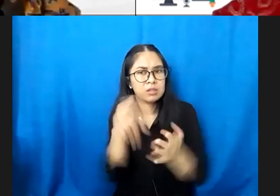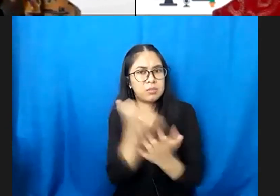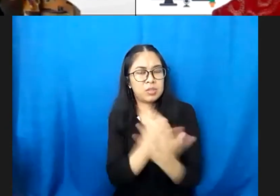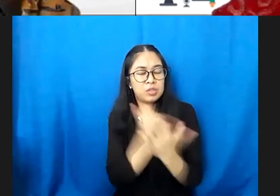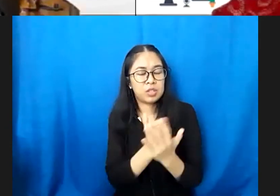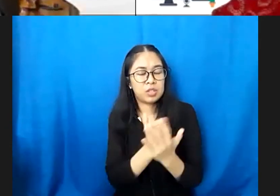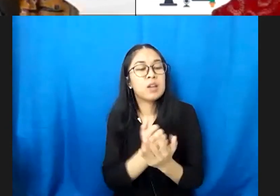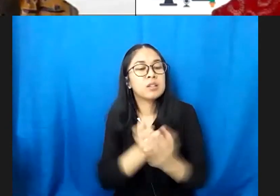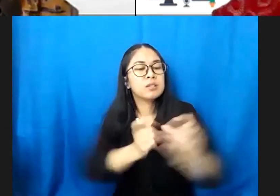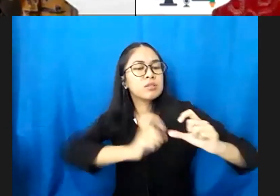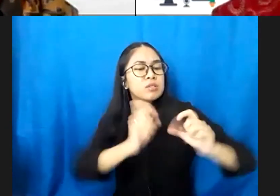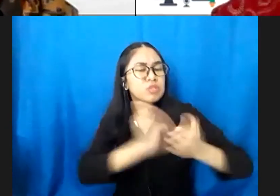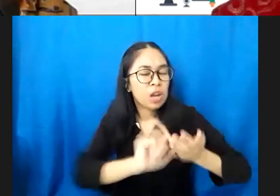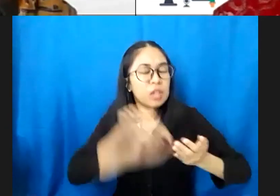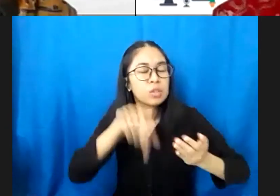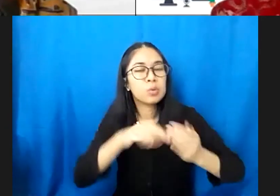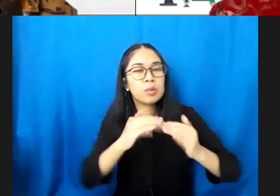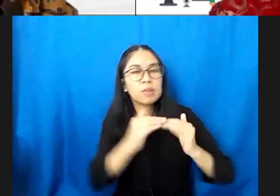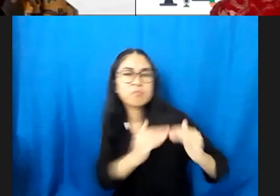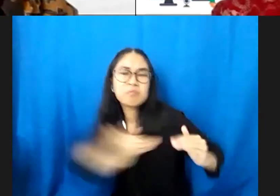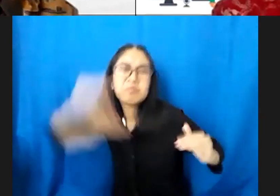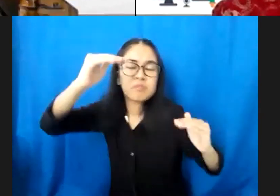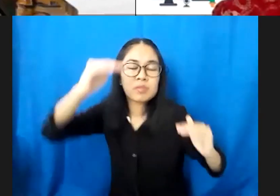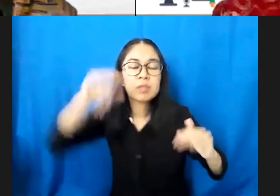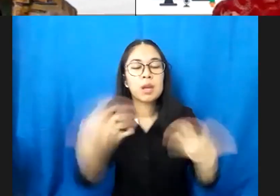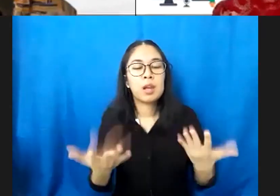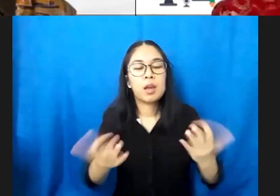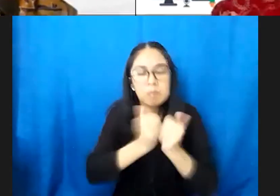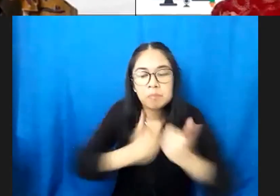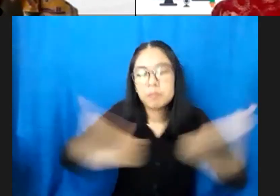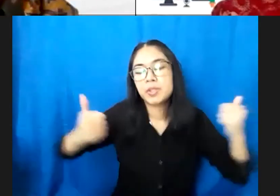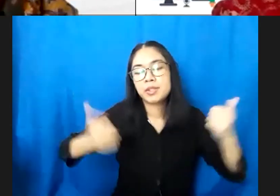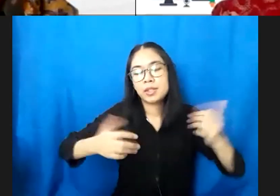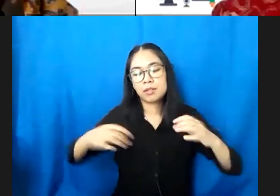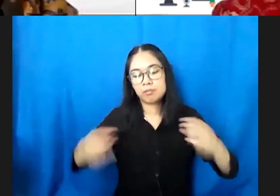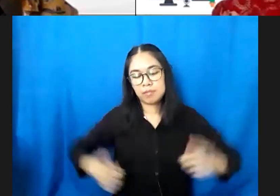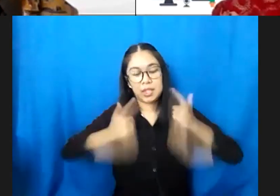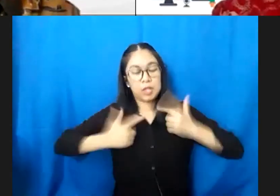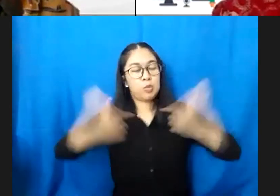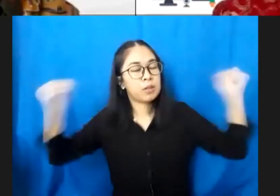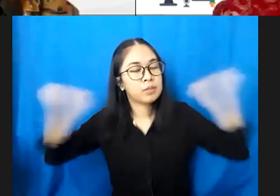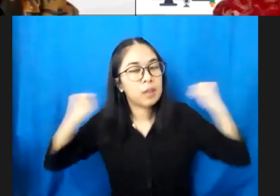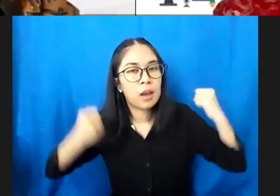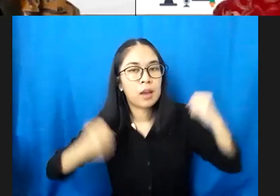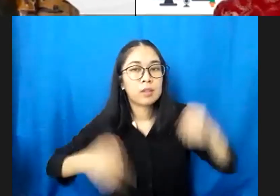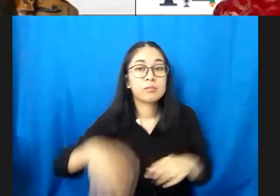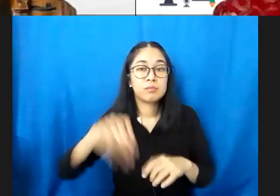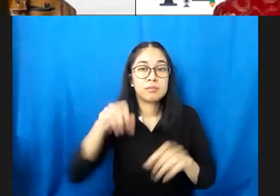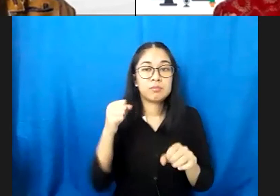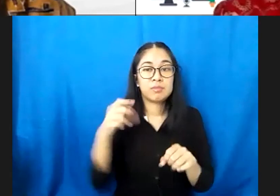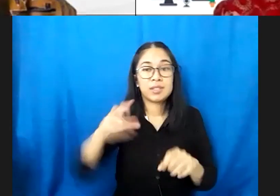order dimana kebersihan perilaku hidup sehat pemahaman gizi itu sudah bisa